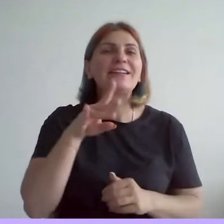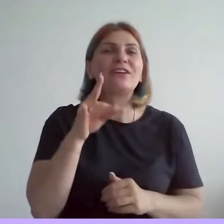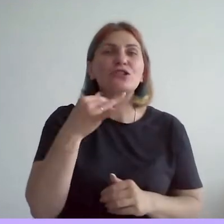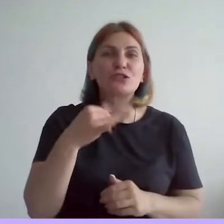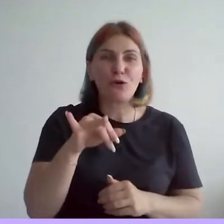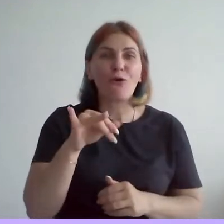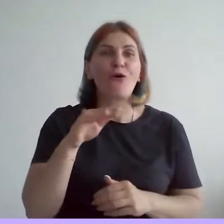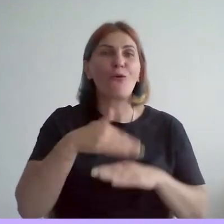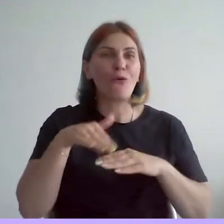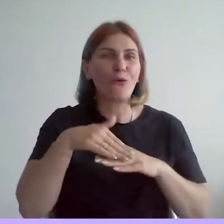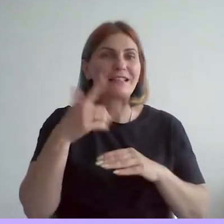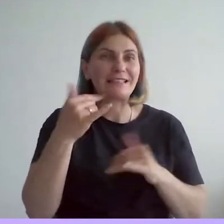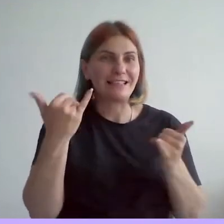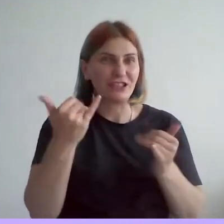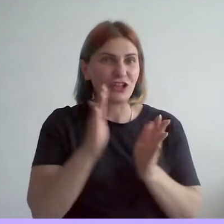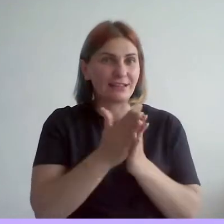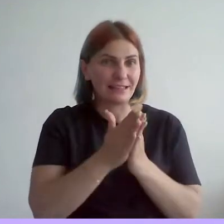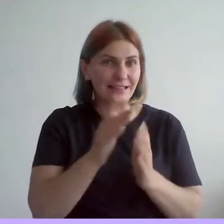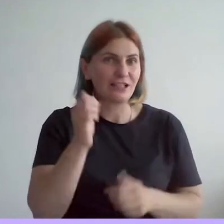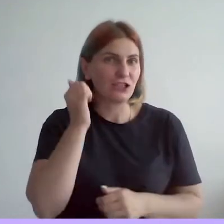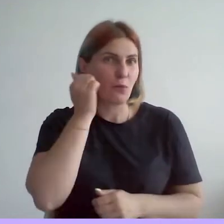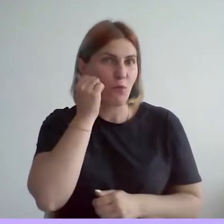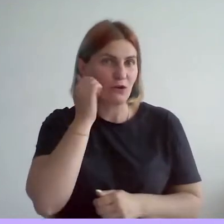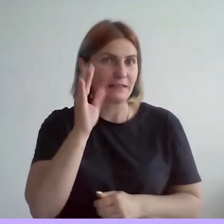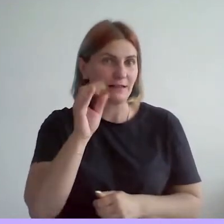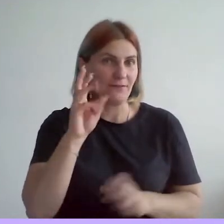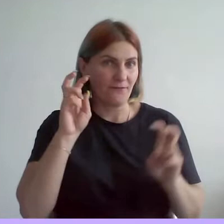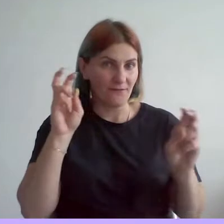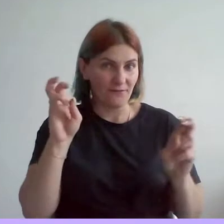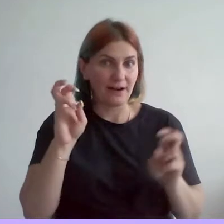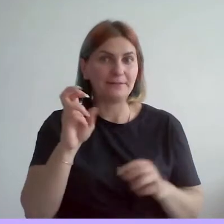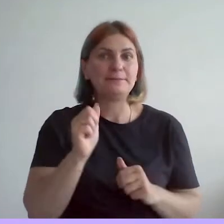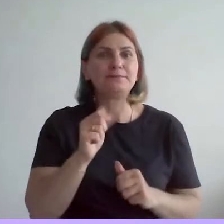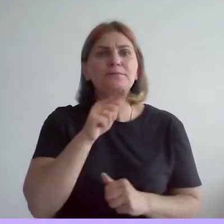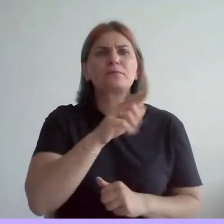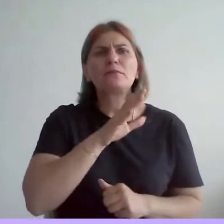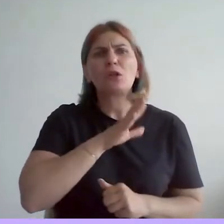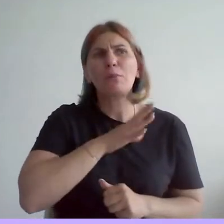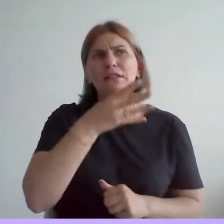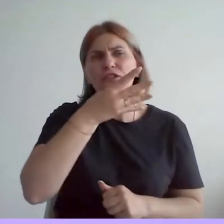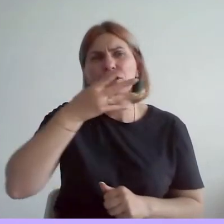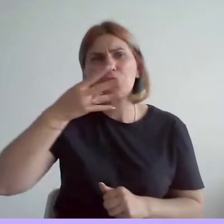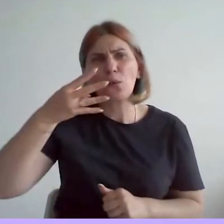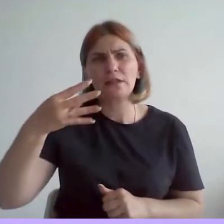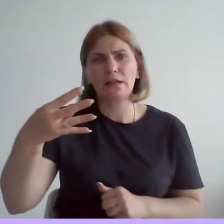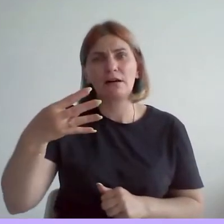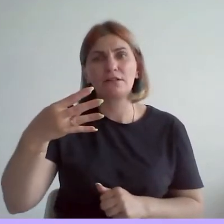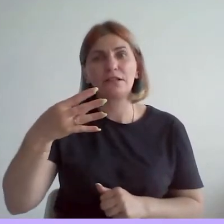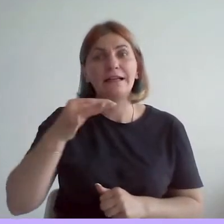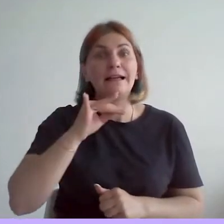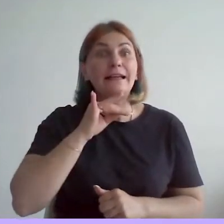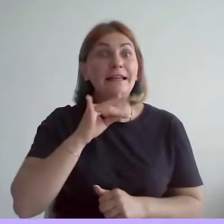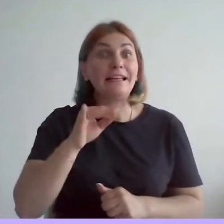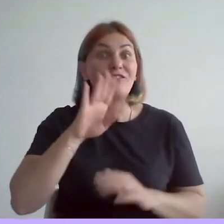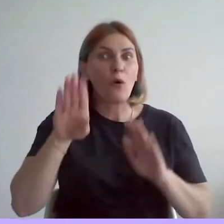«Москва». Тогда это был доходный дом, он был невысокий, не такой, как сейчас, там, по-моему, четырехэтажный. И, собственно говоря, в